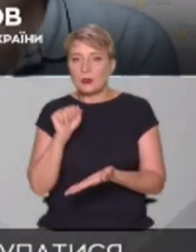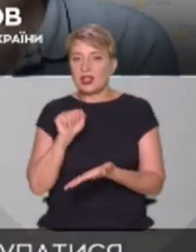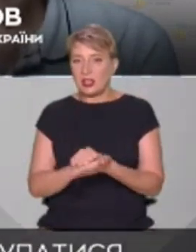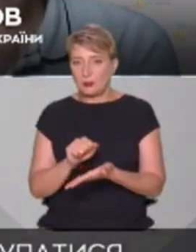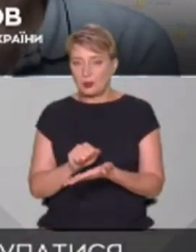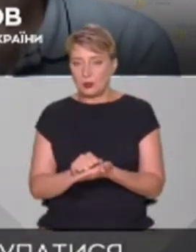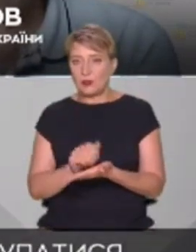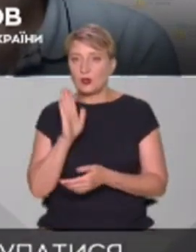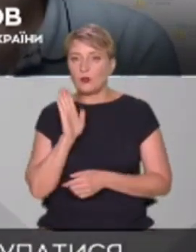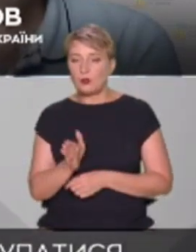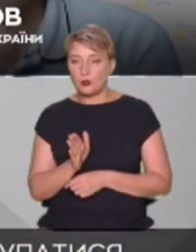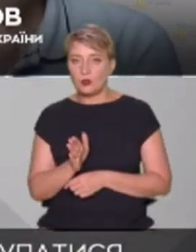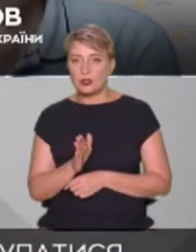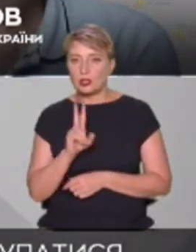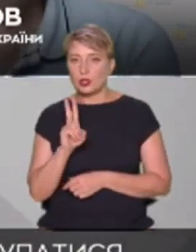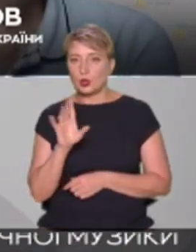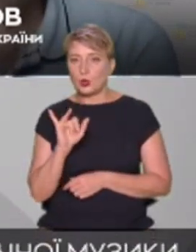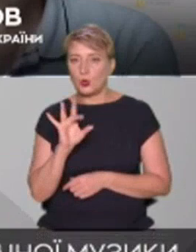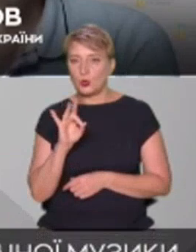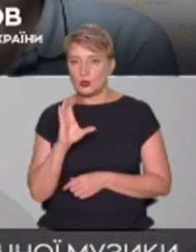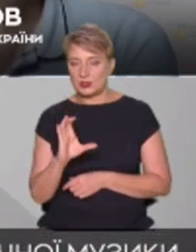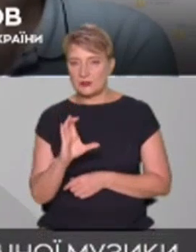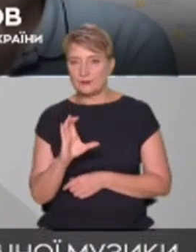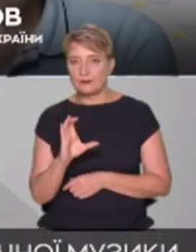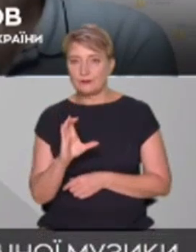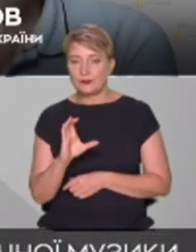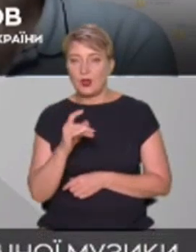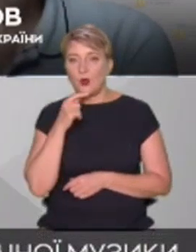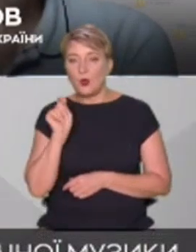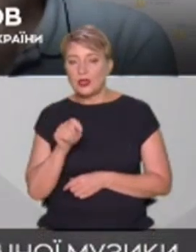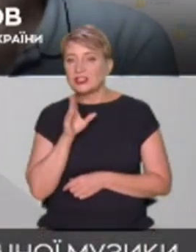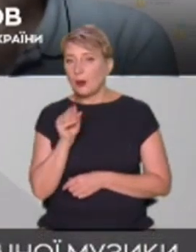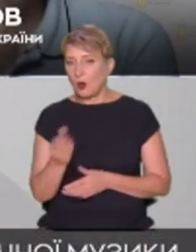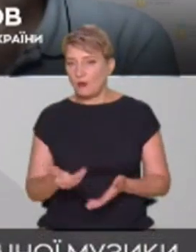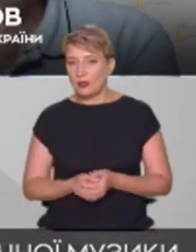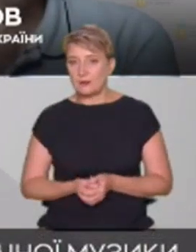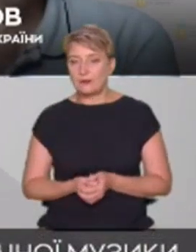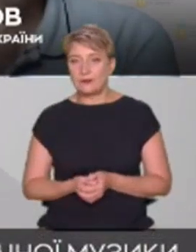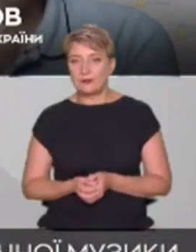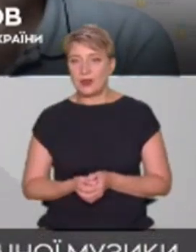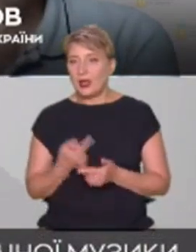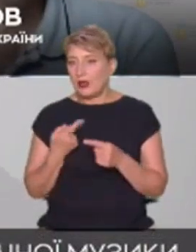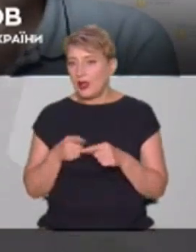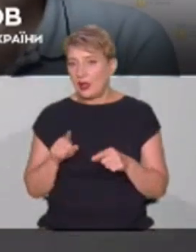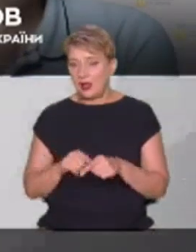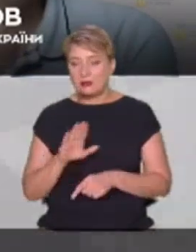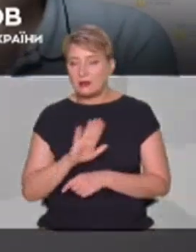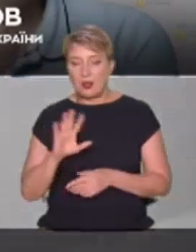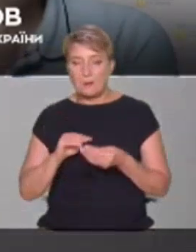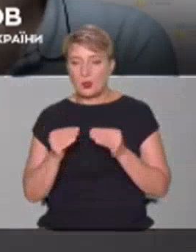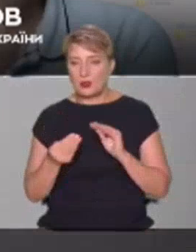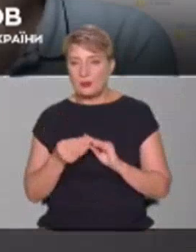ну, у них був курс української мови, вони обов'язково складали цей курс. Тому я не думаю, що це велика проблема, тим більше, що всі ж